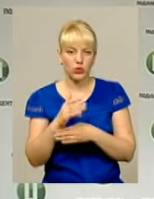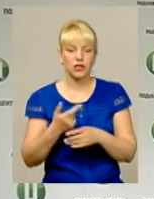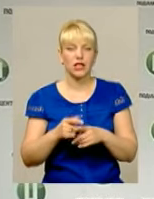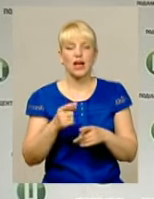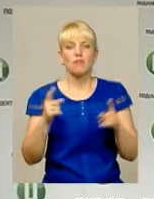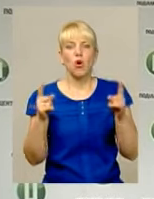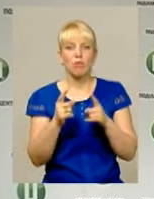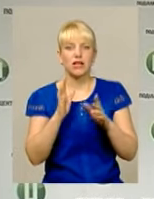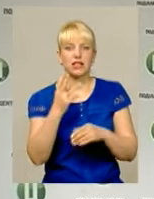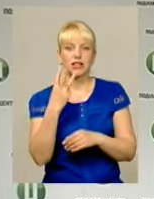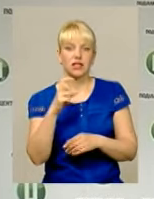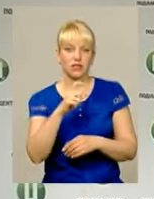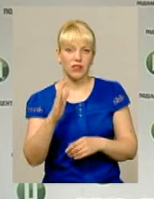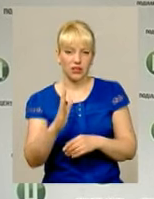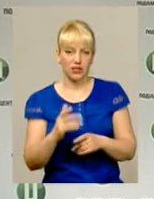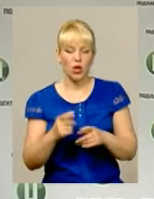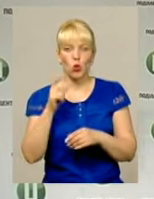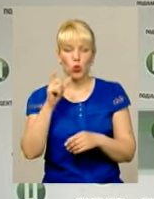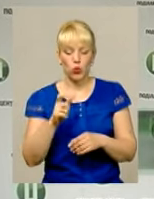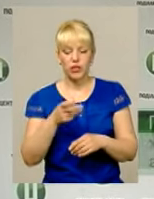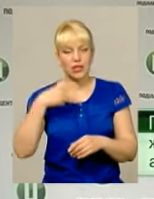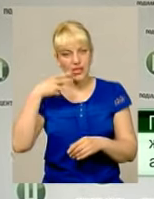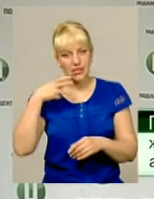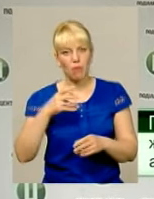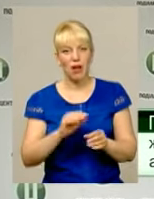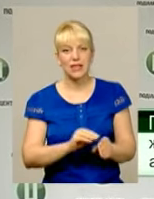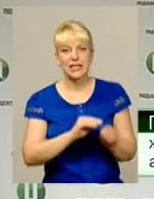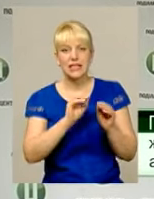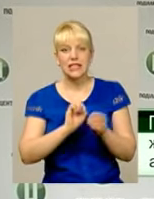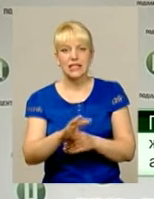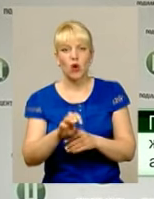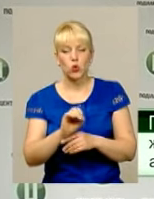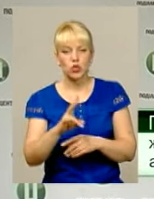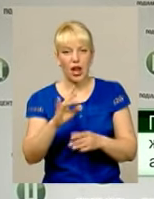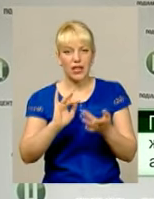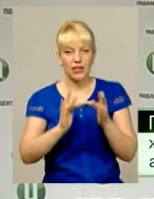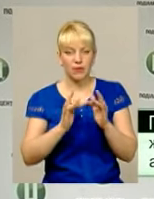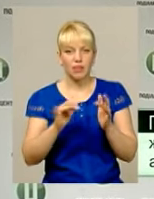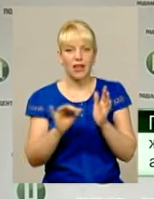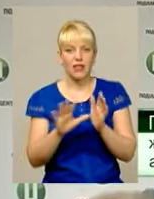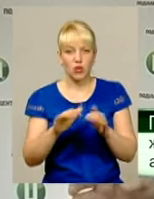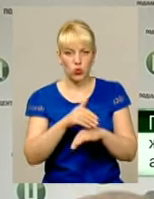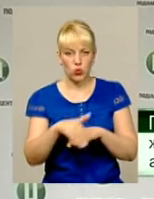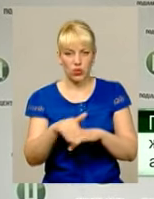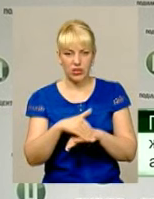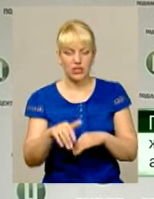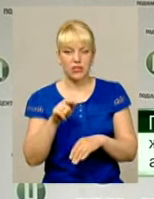знімає свій ролик, його загружає на XUA Скидає нам на електронку, там буде вказано